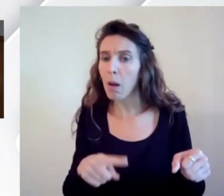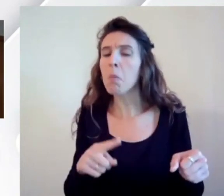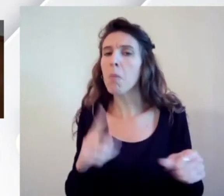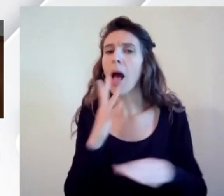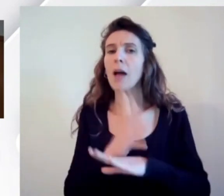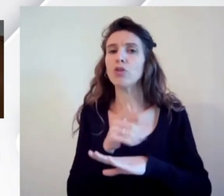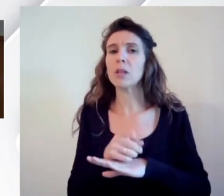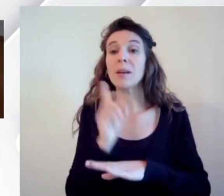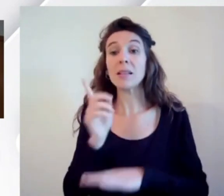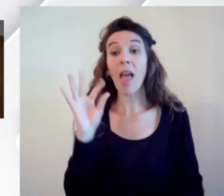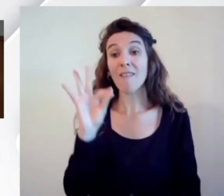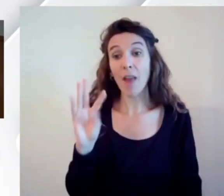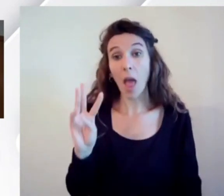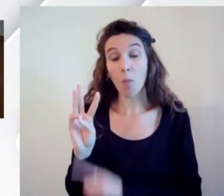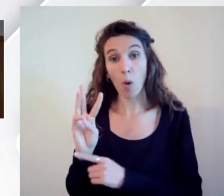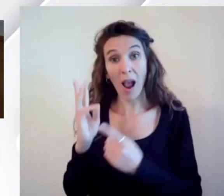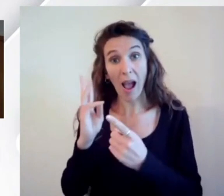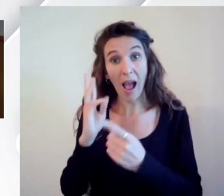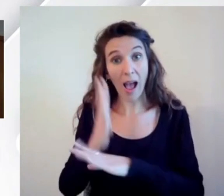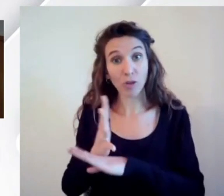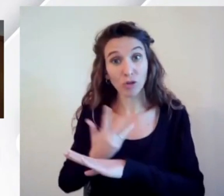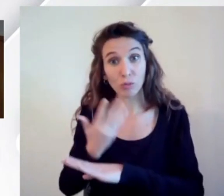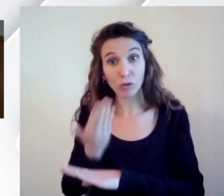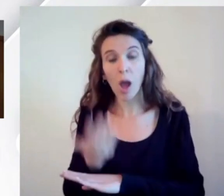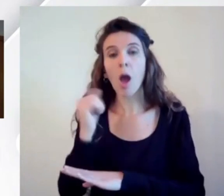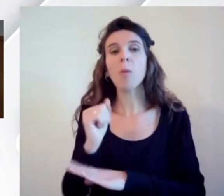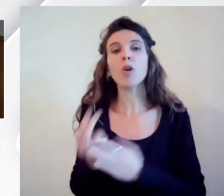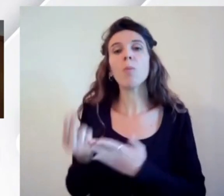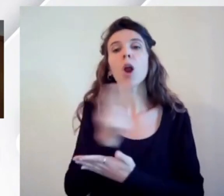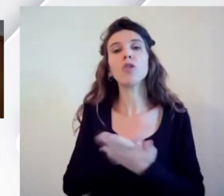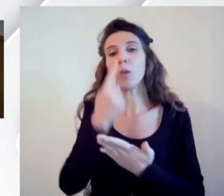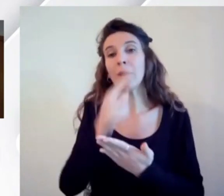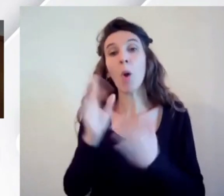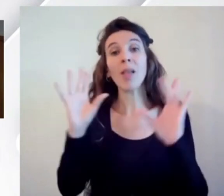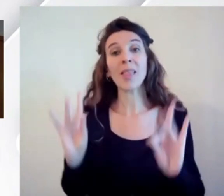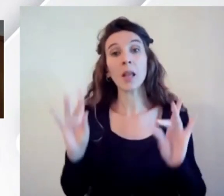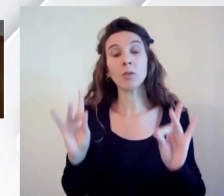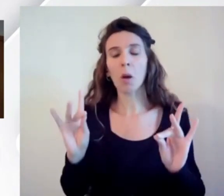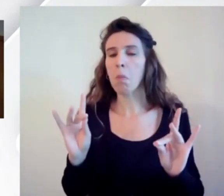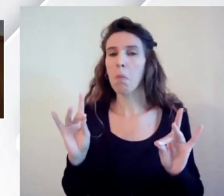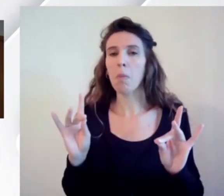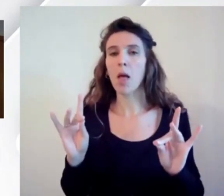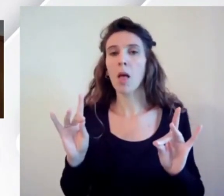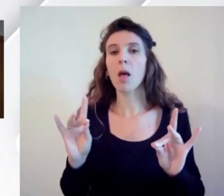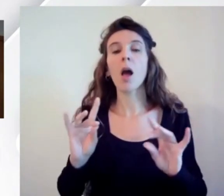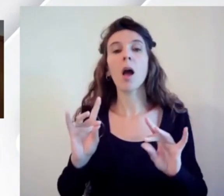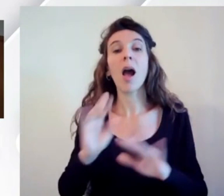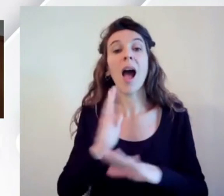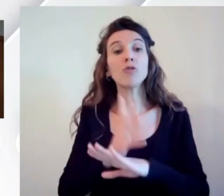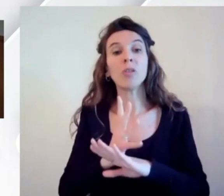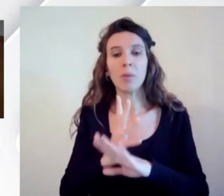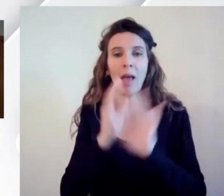framework accessibile posso costruire un progetto digitale digitale completamente inaccessibile